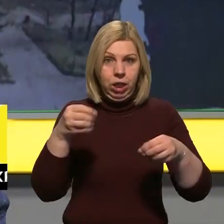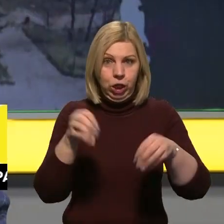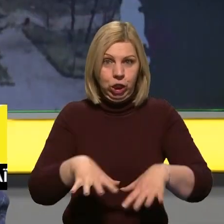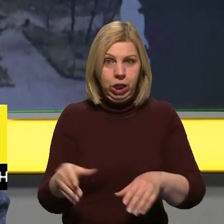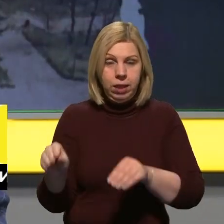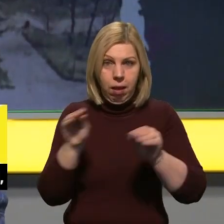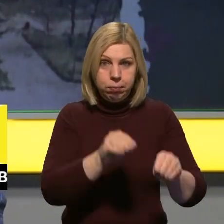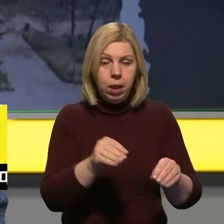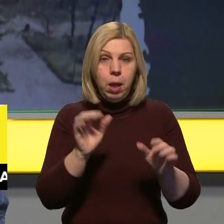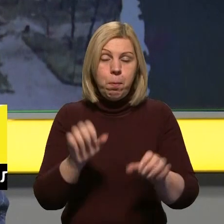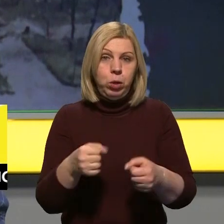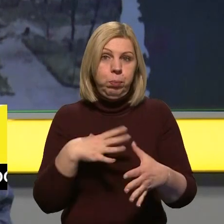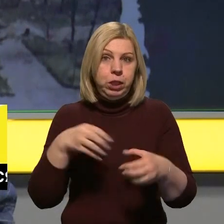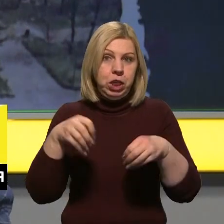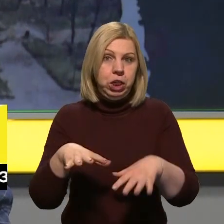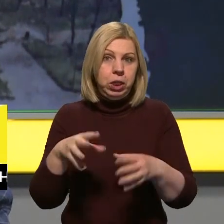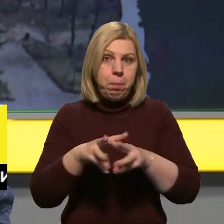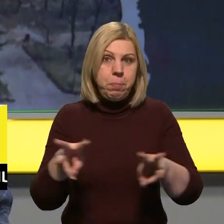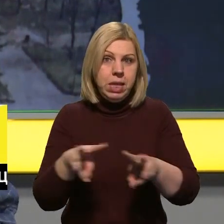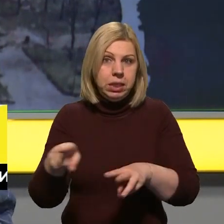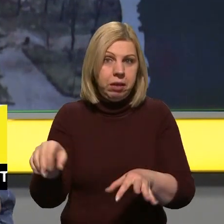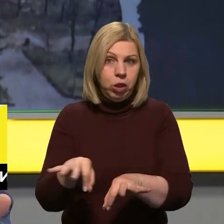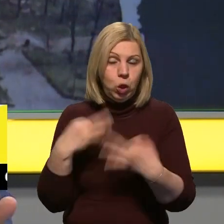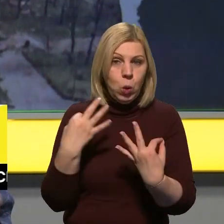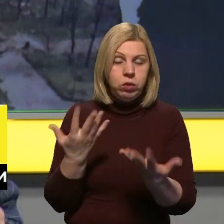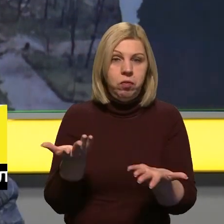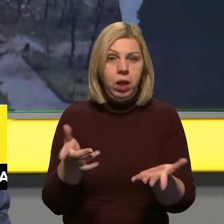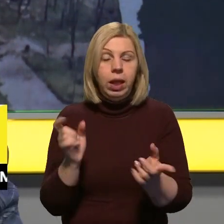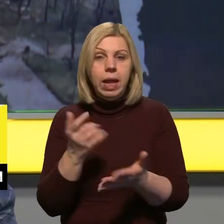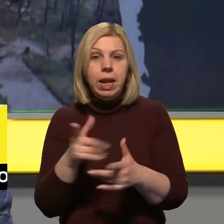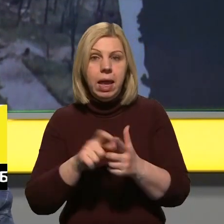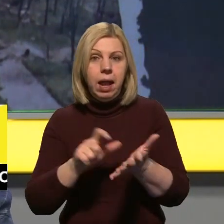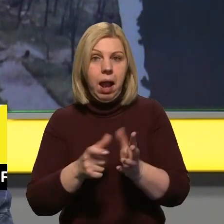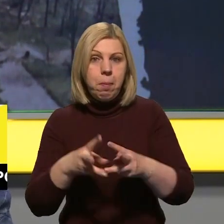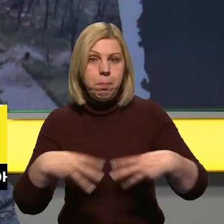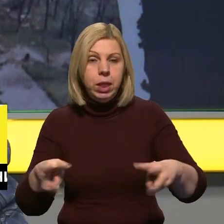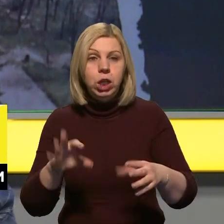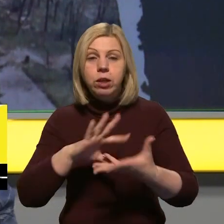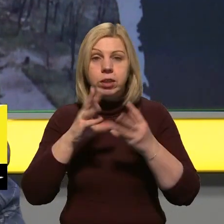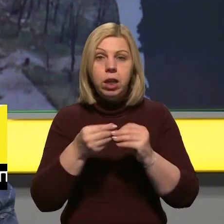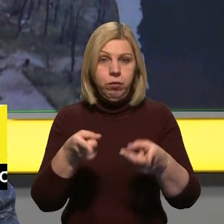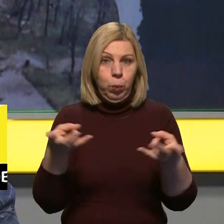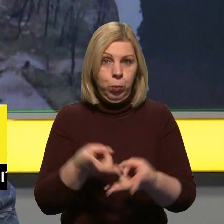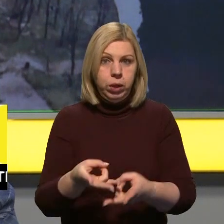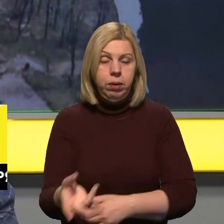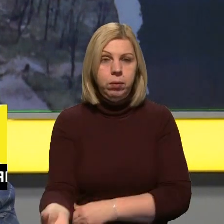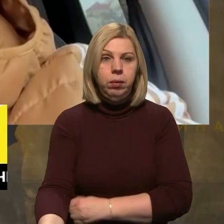напевно, треба якесь рішення від Мінцифри додаткове або від Кабміну. Чи взагалі воно потрібне?